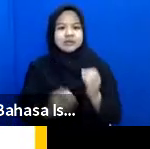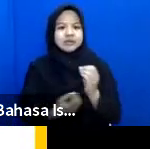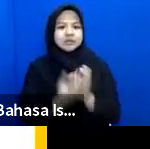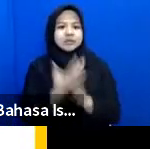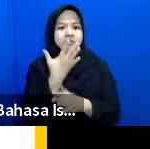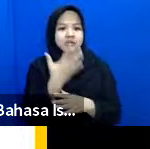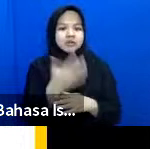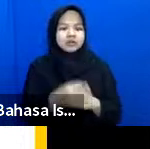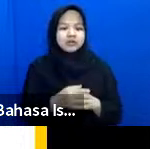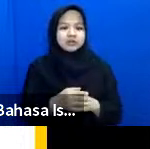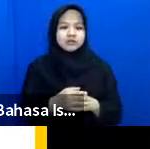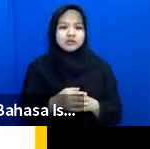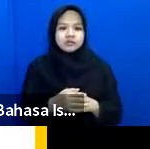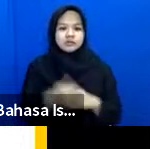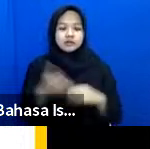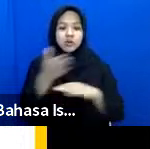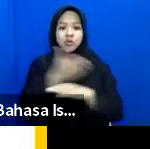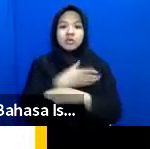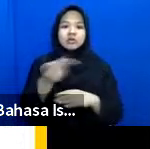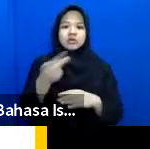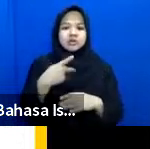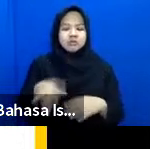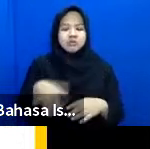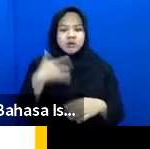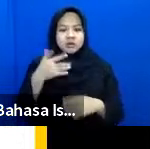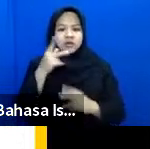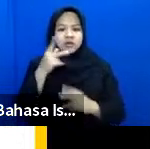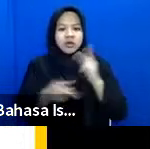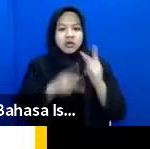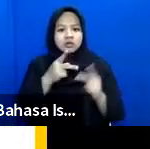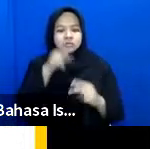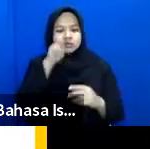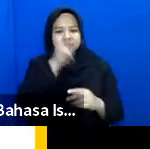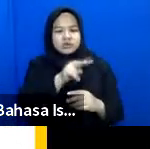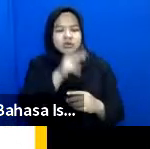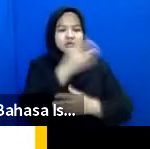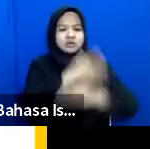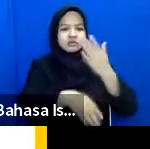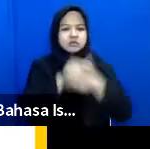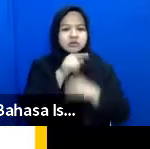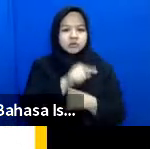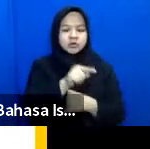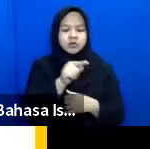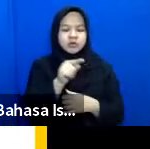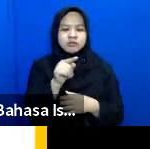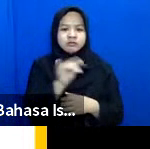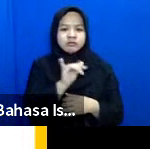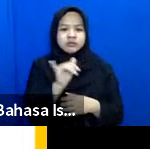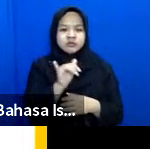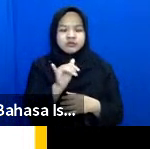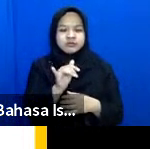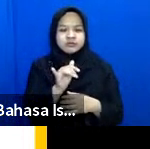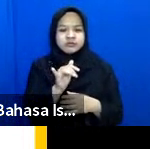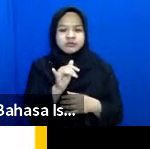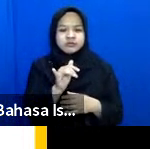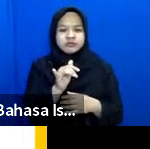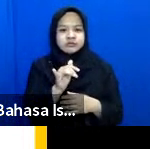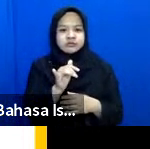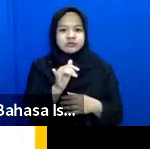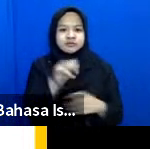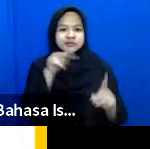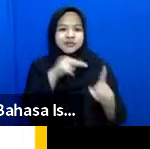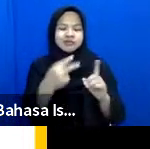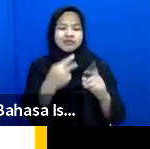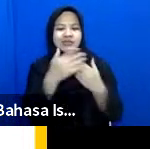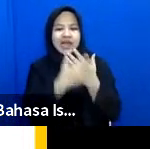awalnya kita menganggap bahwa memandang disabilitas ini melalui pandangan